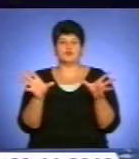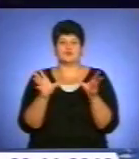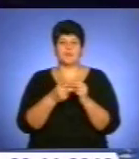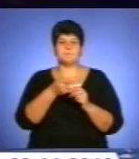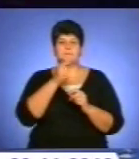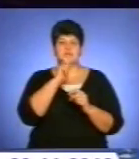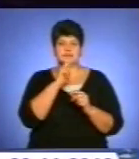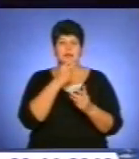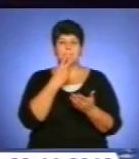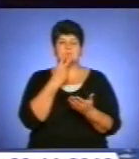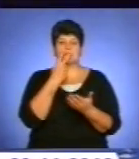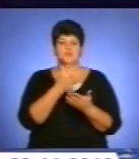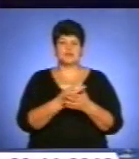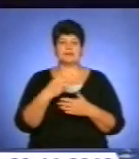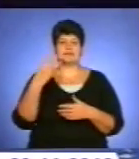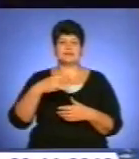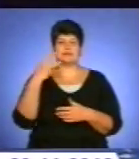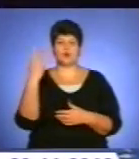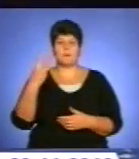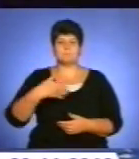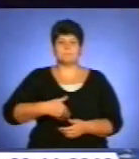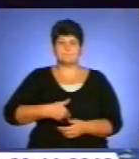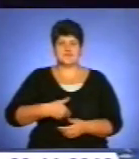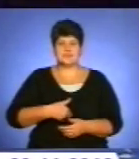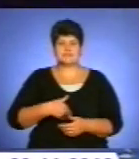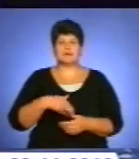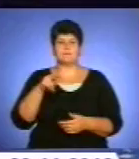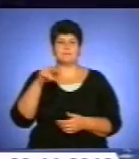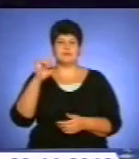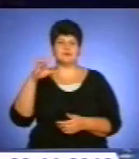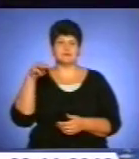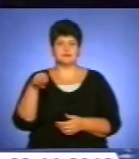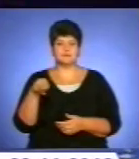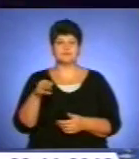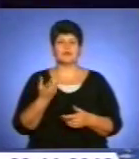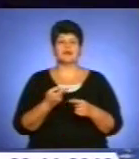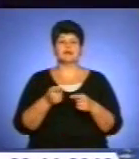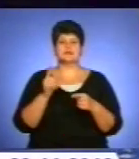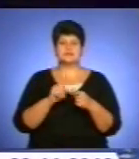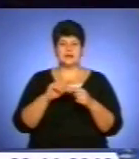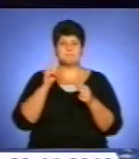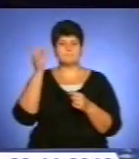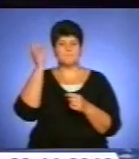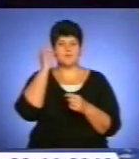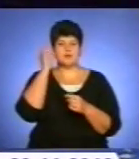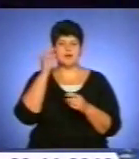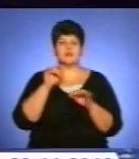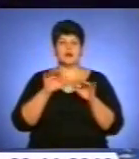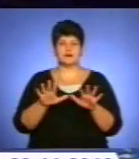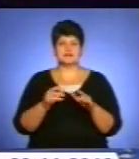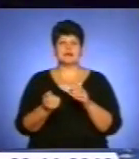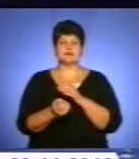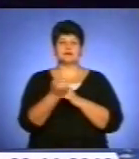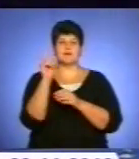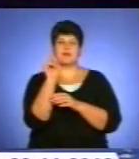передбачає 33-годинний піст, добру справу та спільну молитву. Поминальна акція «Запали свічку» відбудеться завтра на